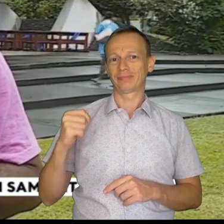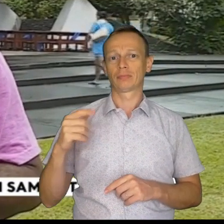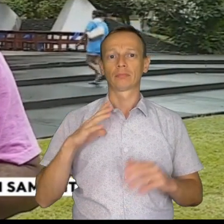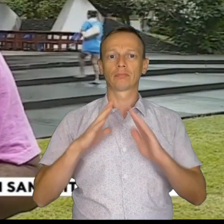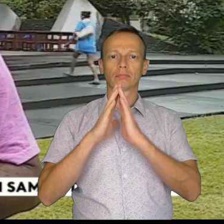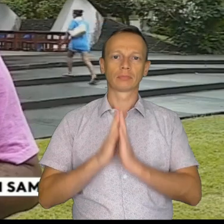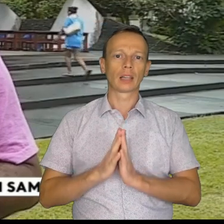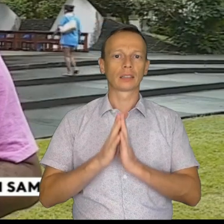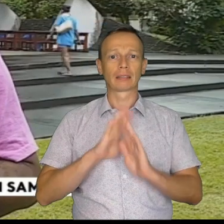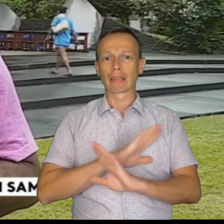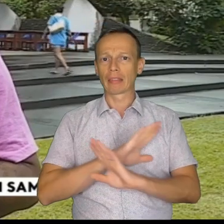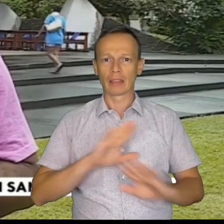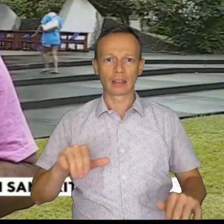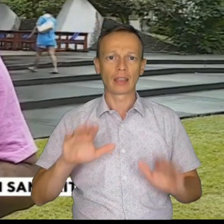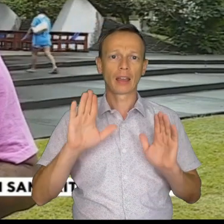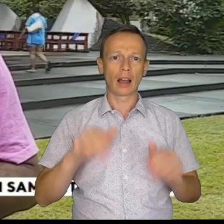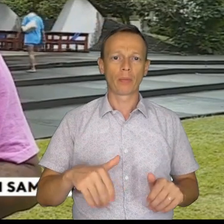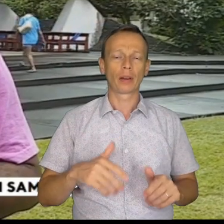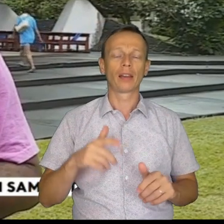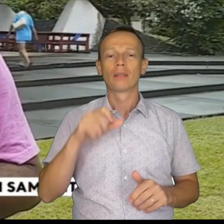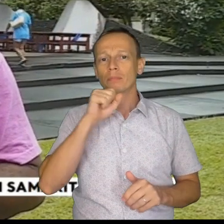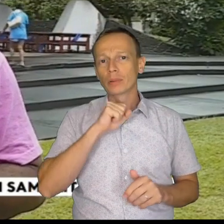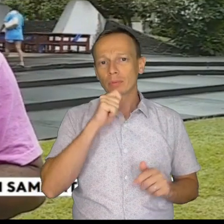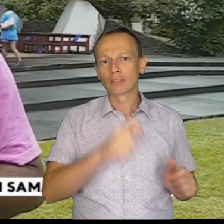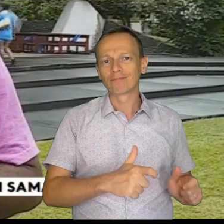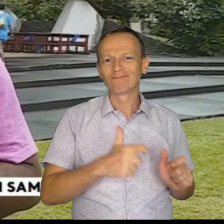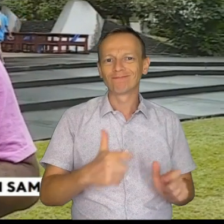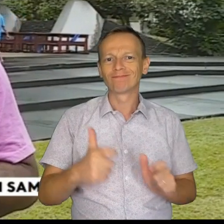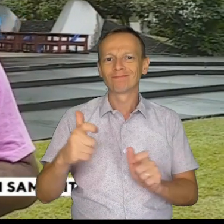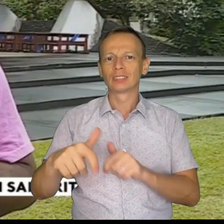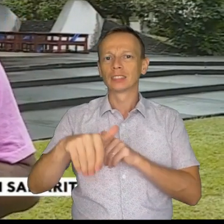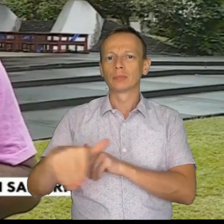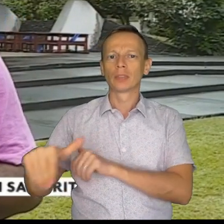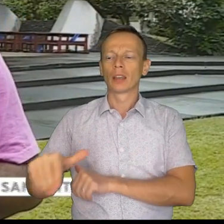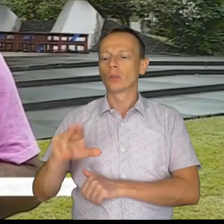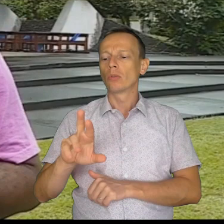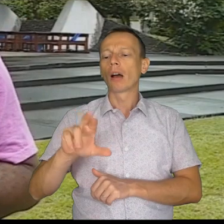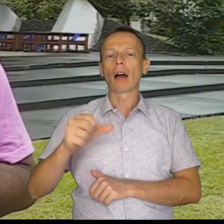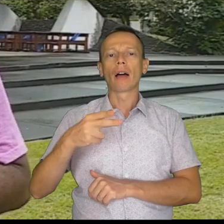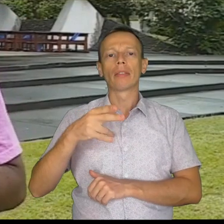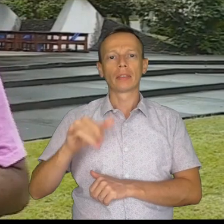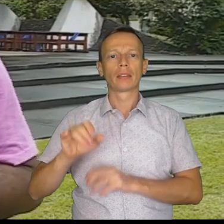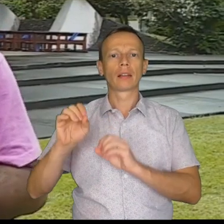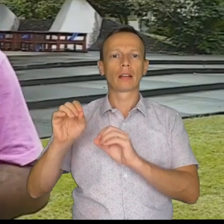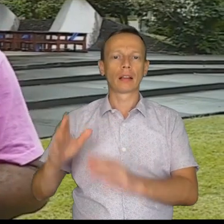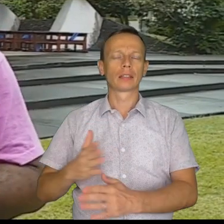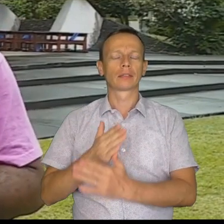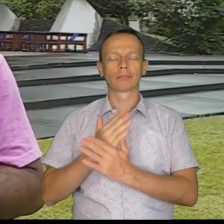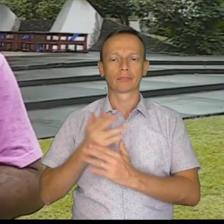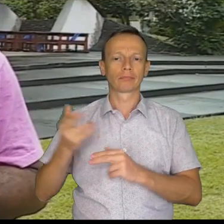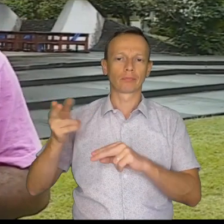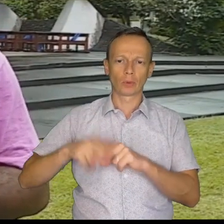dernière messe avant d'accompagner donc Pepe Teihoudi vers le cimetière de l'Urani, d'où il s'endormira pour son dernier